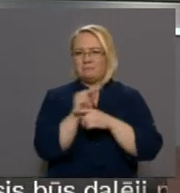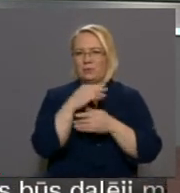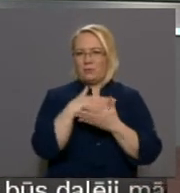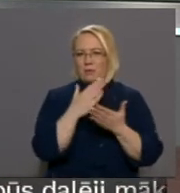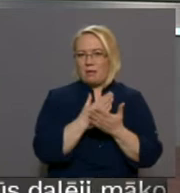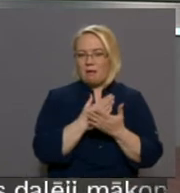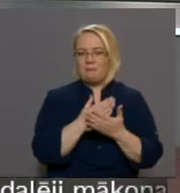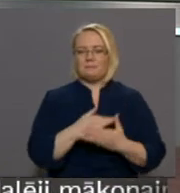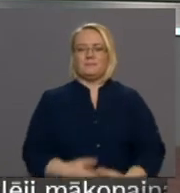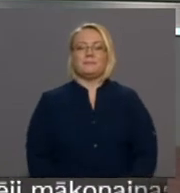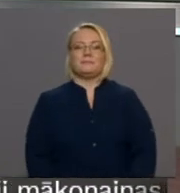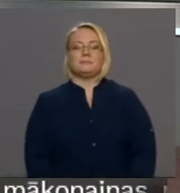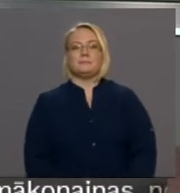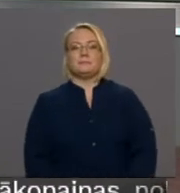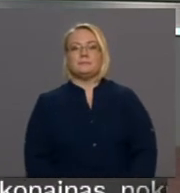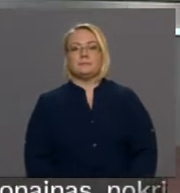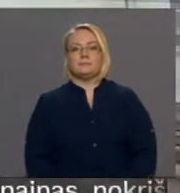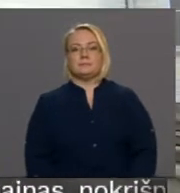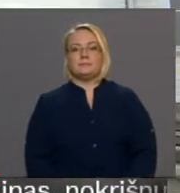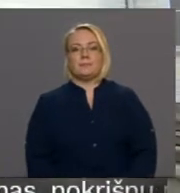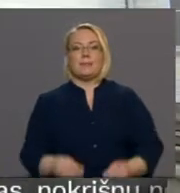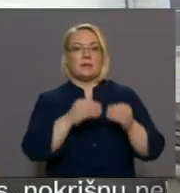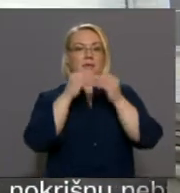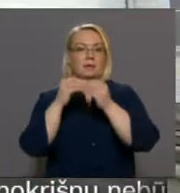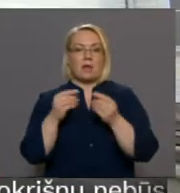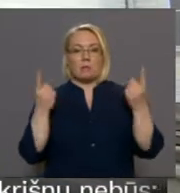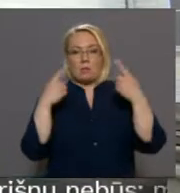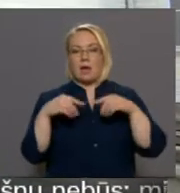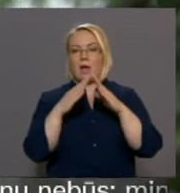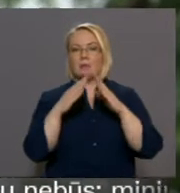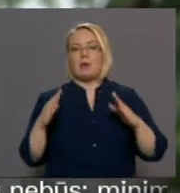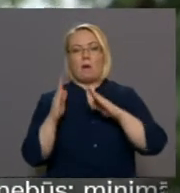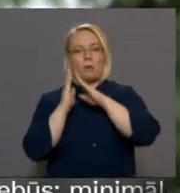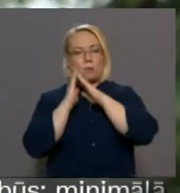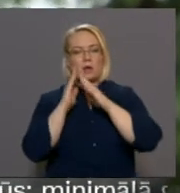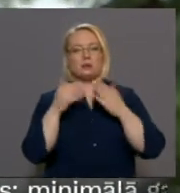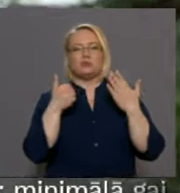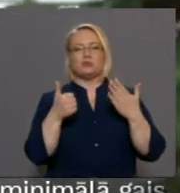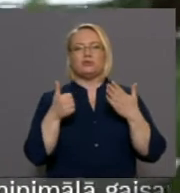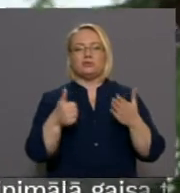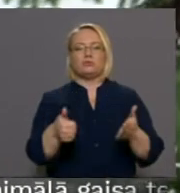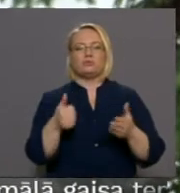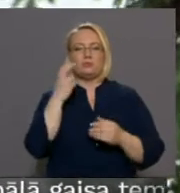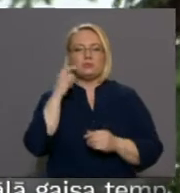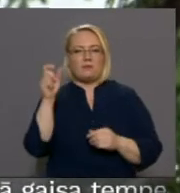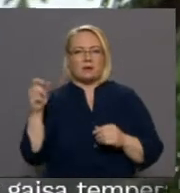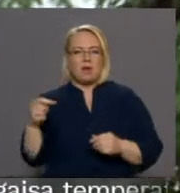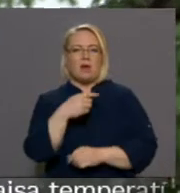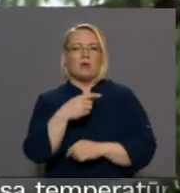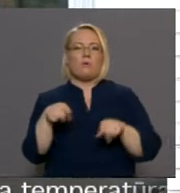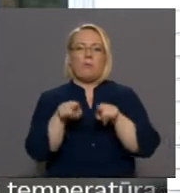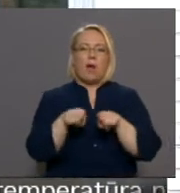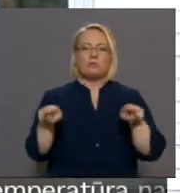nodaļā. Turpina Dāvis Freidenfelds. Desmit gadu laikā namā nakšņojuši vairāk nekā seši tūkstoši vecāku, māsu un